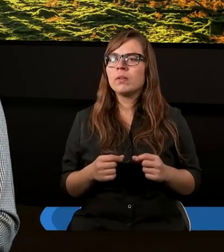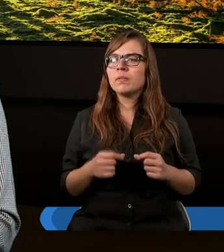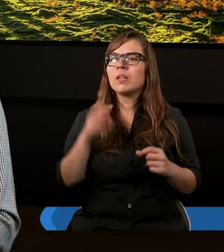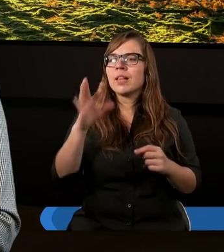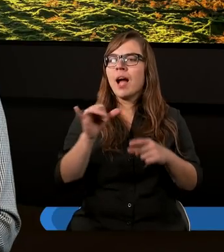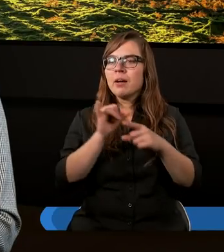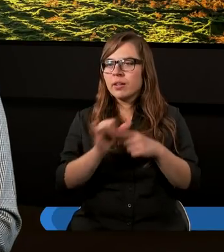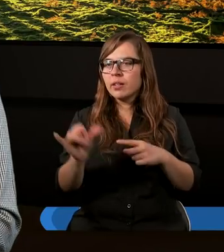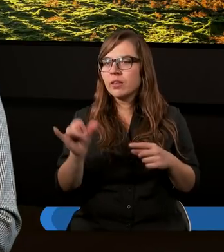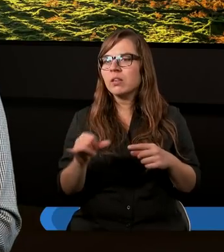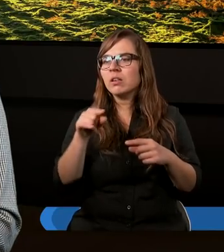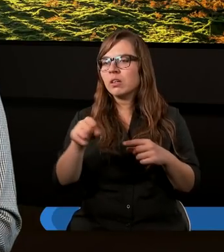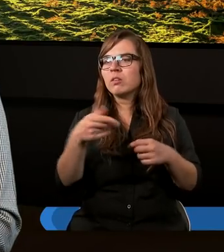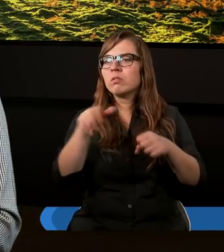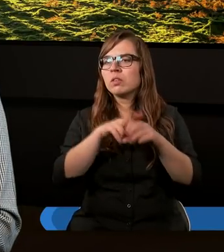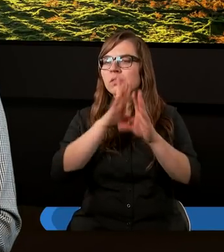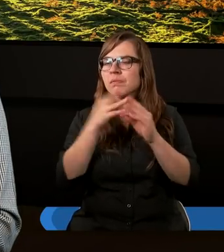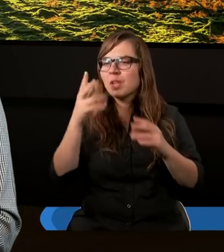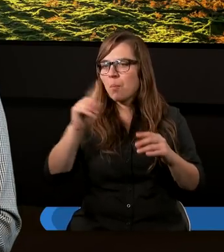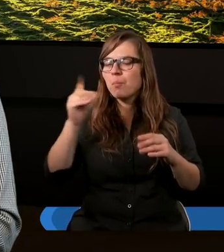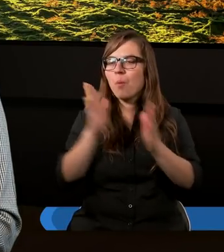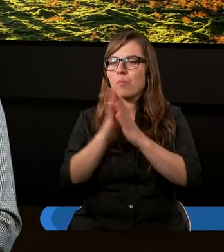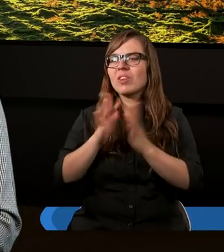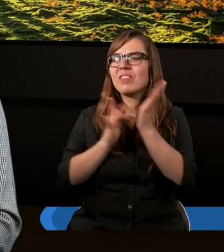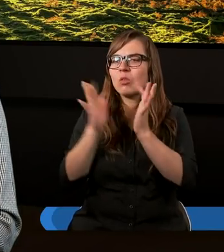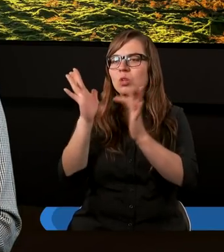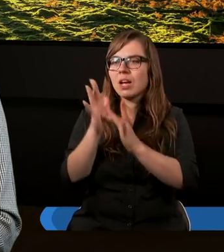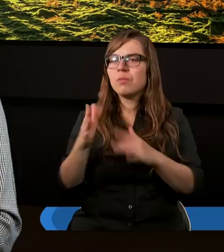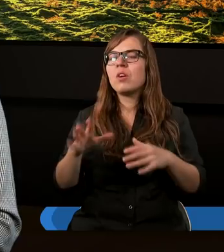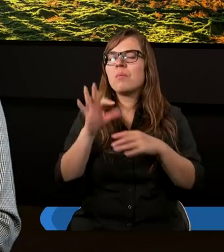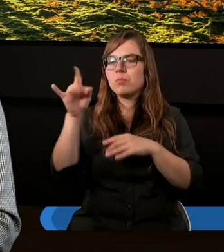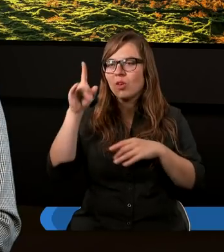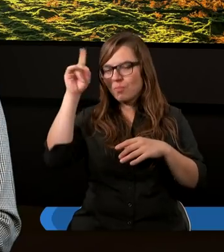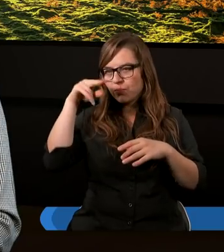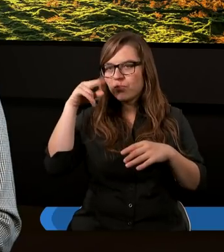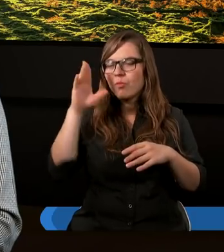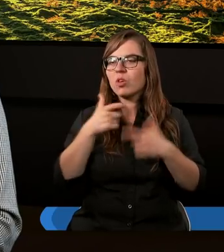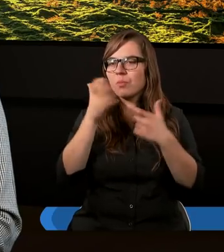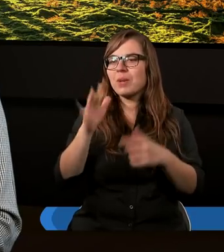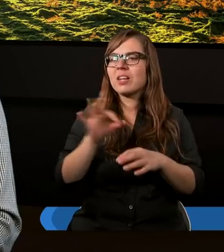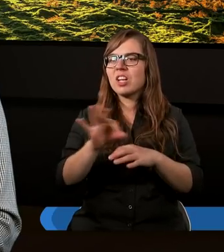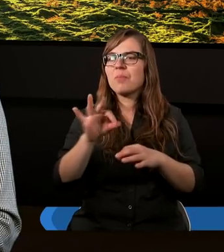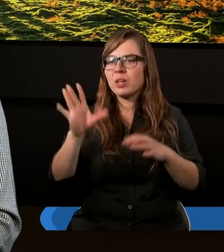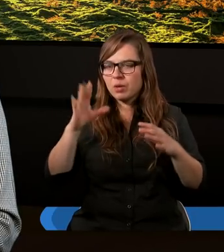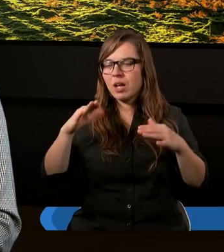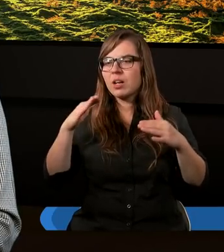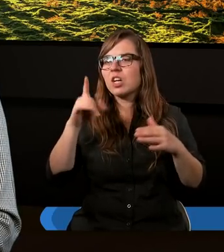Tak jest. Wszyscy, którzy chcą żyć pobożnie w Chrystusie Jezusie prześladowanie znosić będą. Ludzie za źli i oszuści coraz